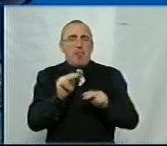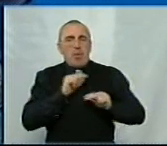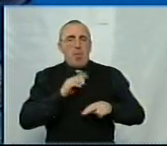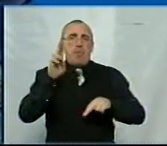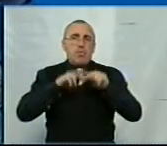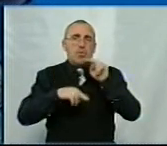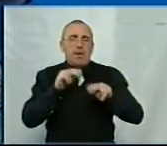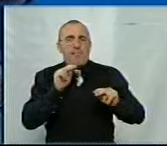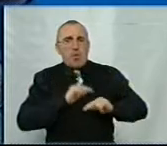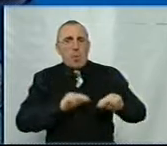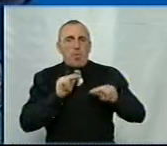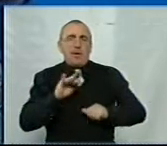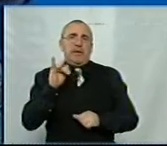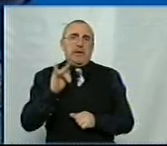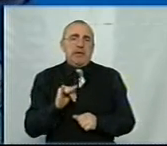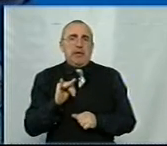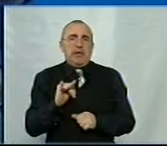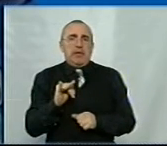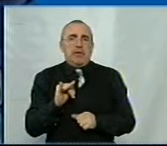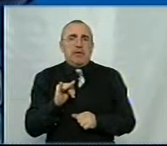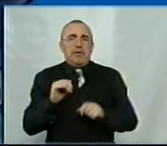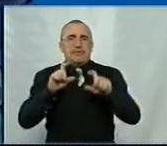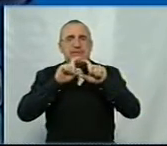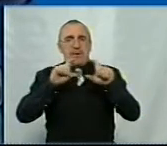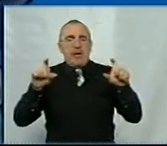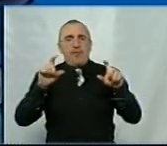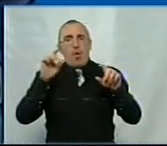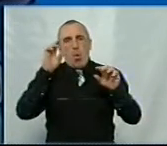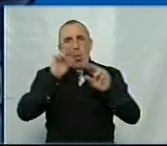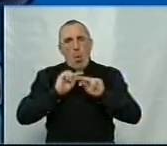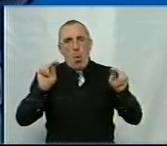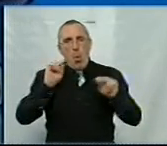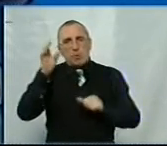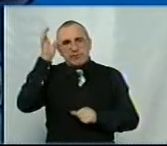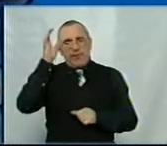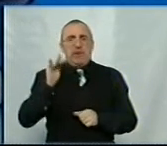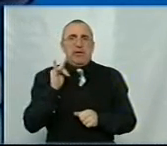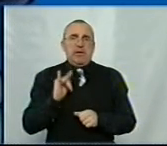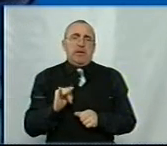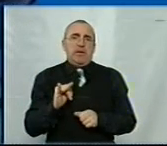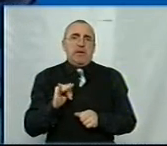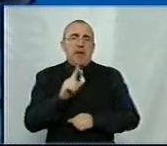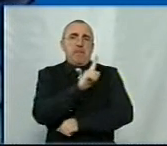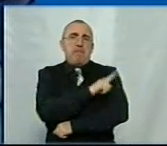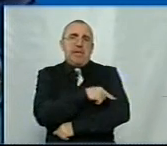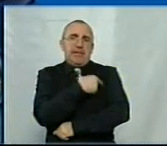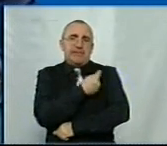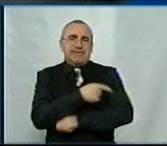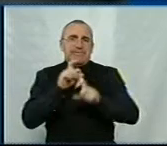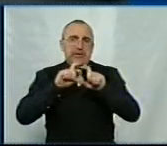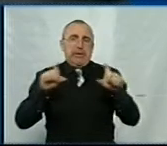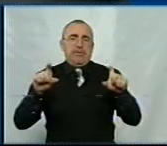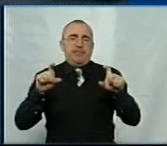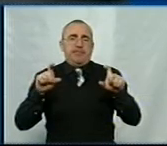будівельних робіт і в закладах освіти, і в медицині. Це